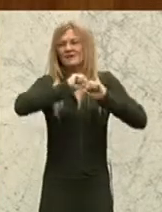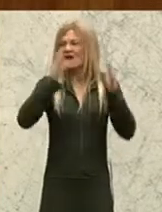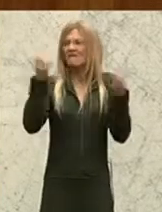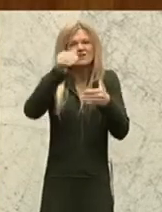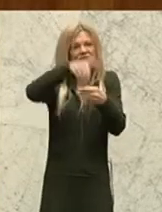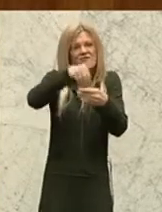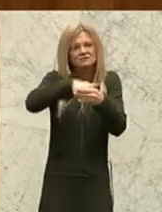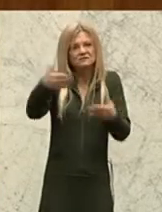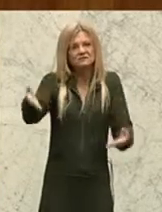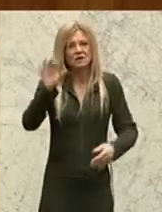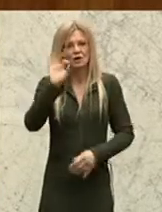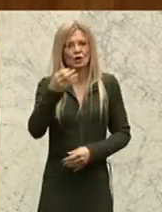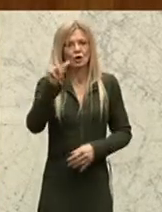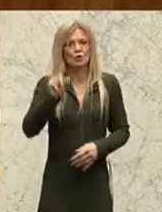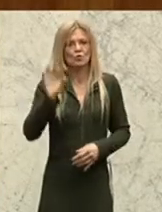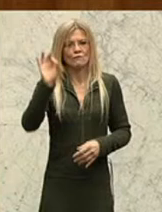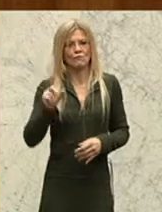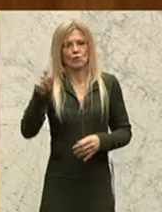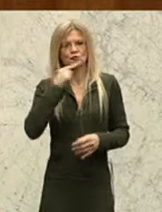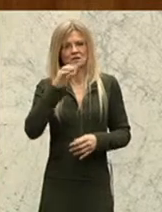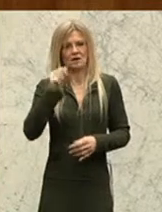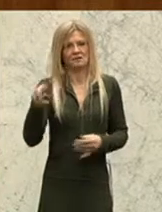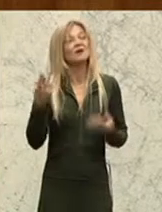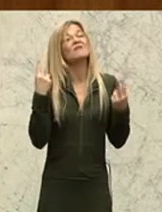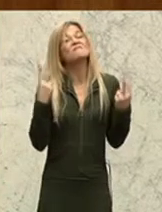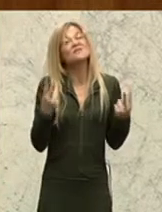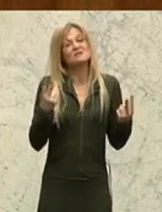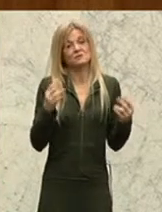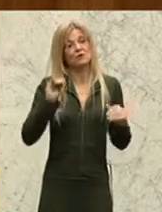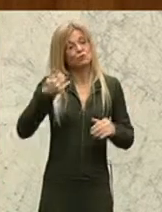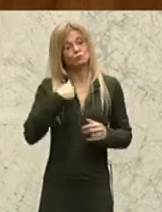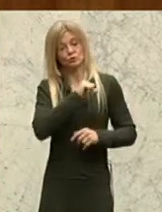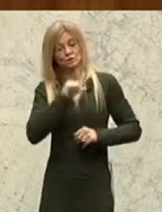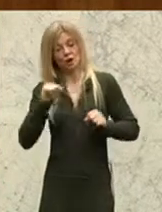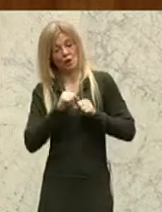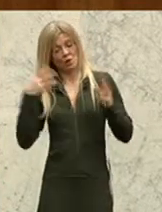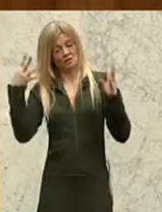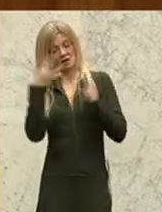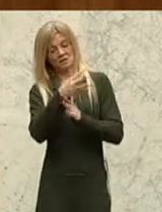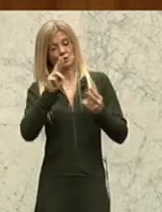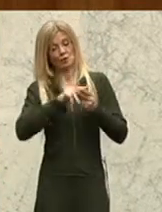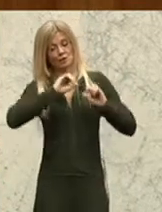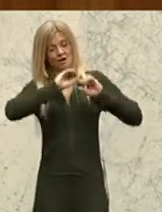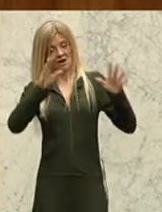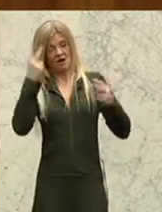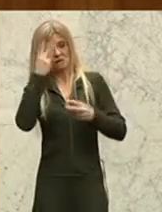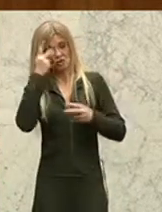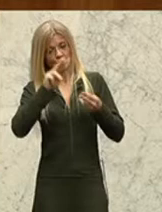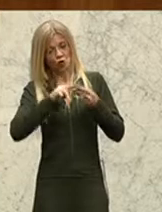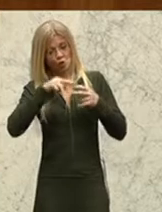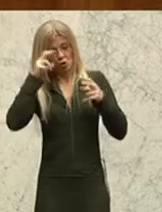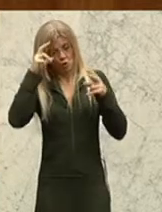Wichtig ist, wie gesagt, dass es eine nachvollziehbare, transparente Lösung und